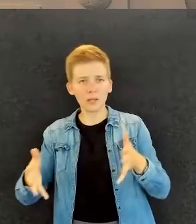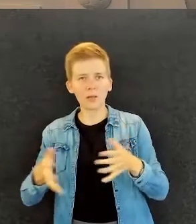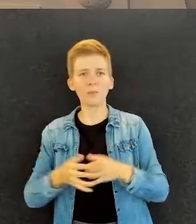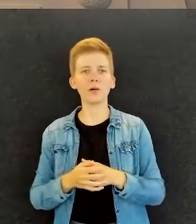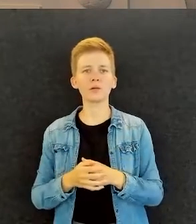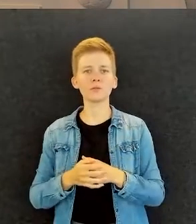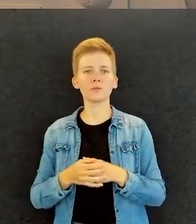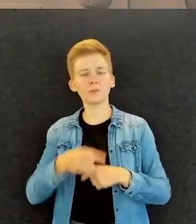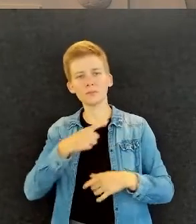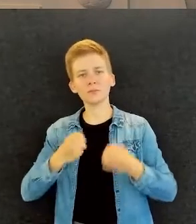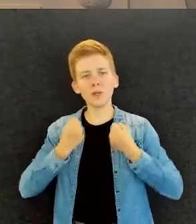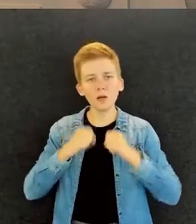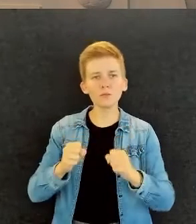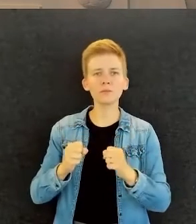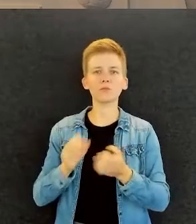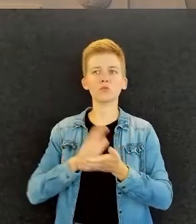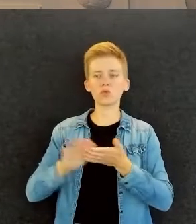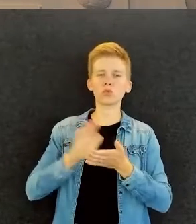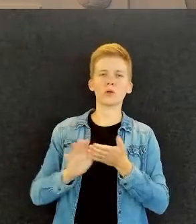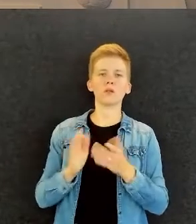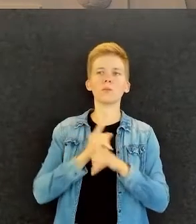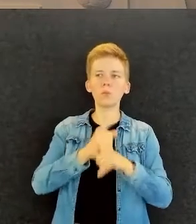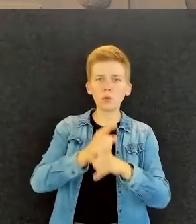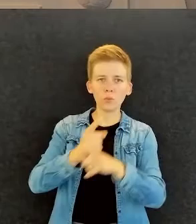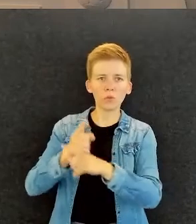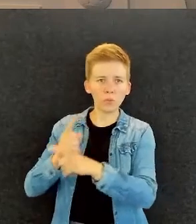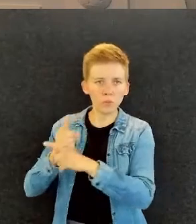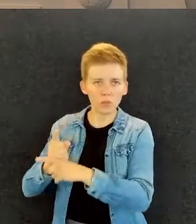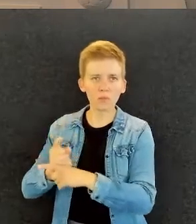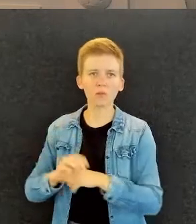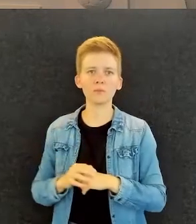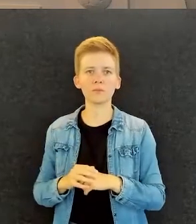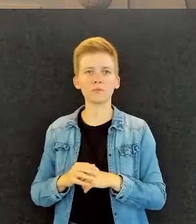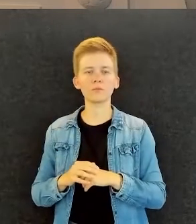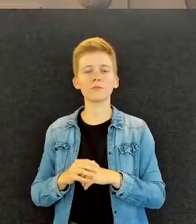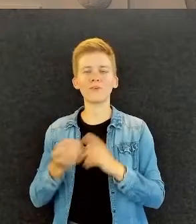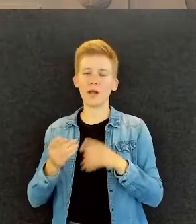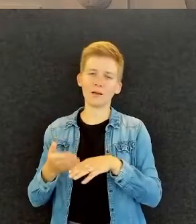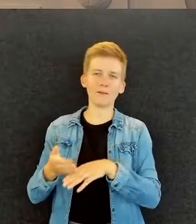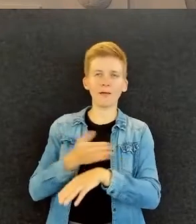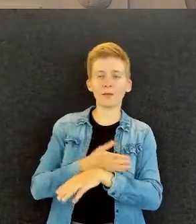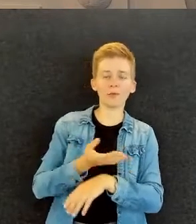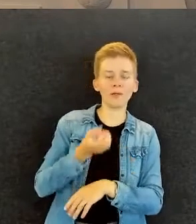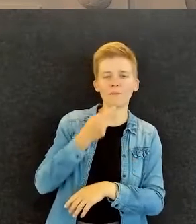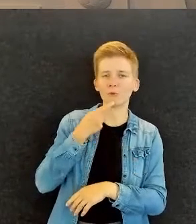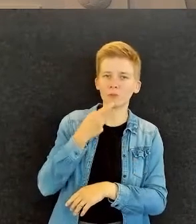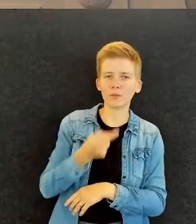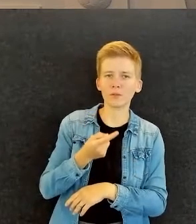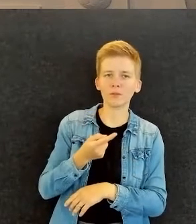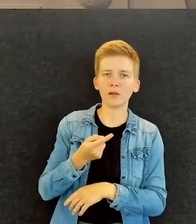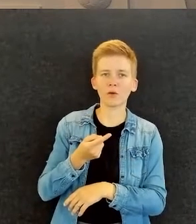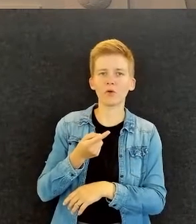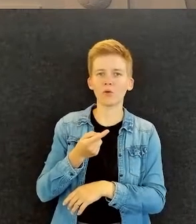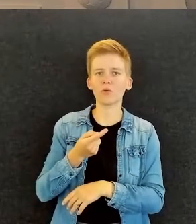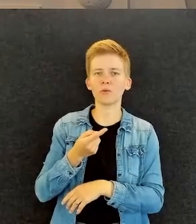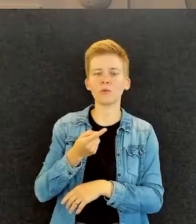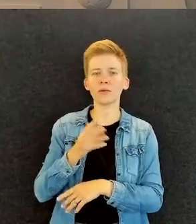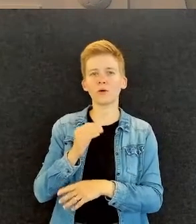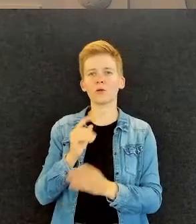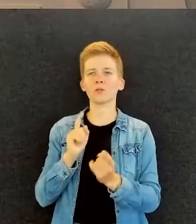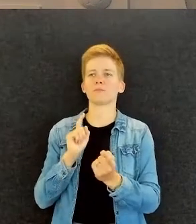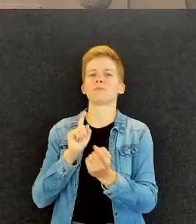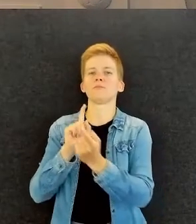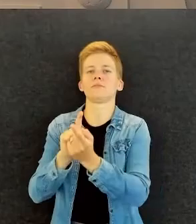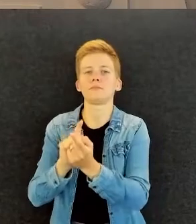Uskalletaan mennä sinne mukaan. Vaikka vähän jo etukäteen voisi sanoa, että siellä tulee sellaisia